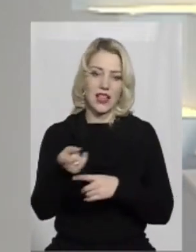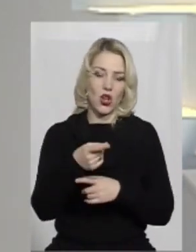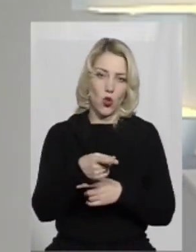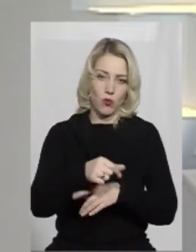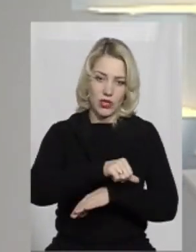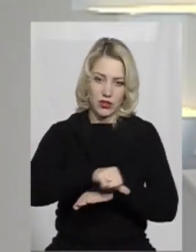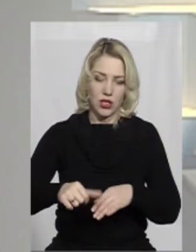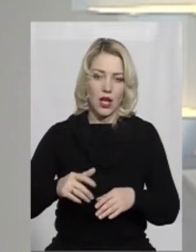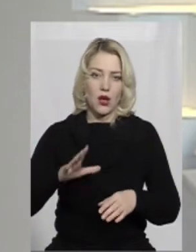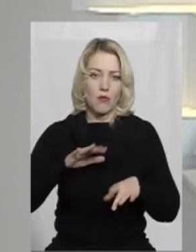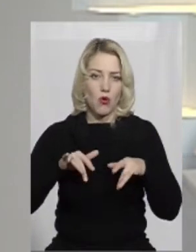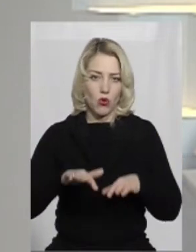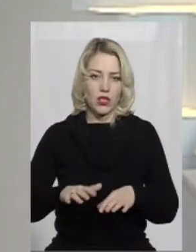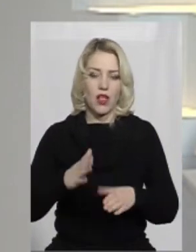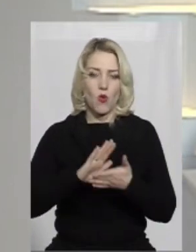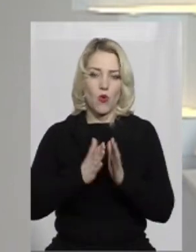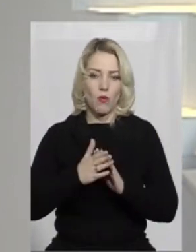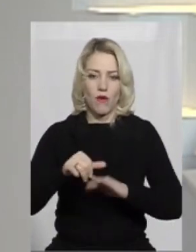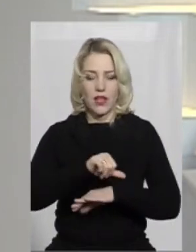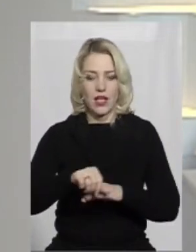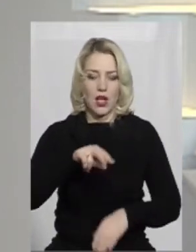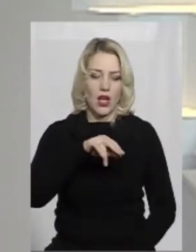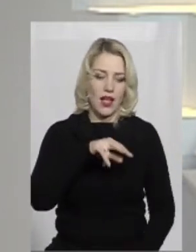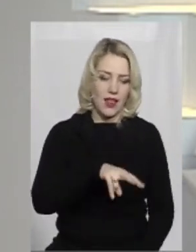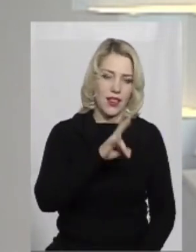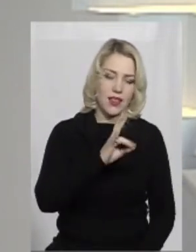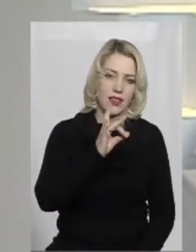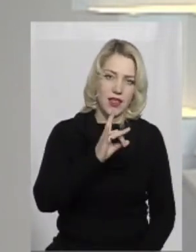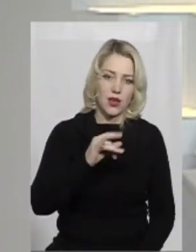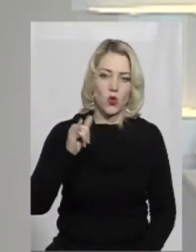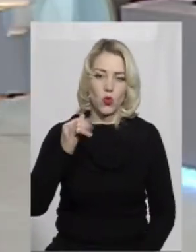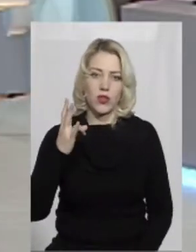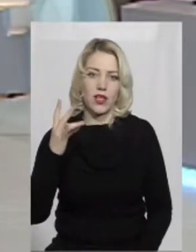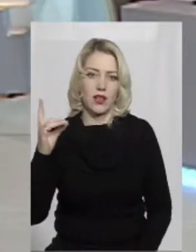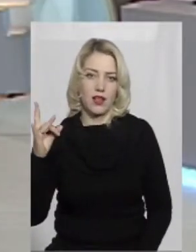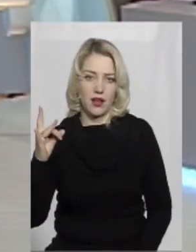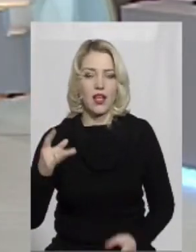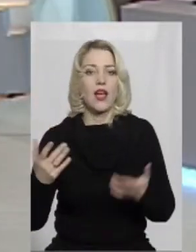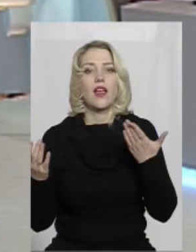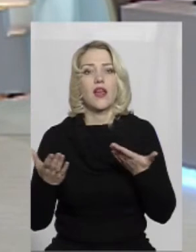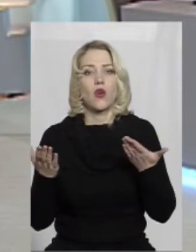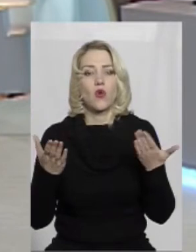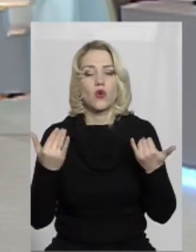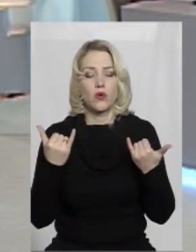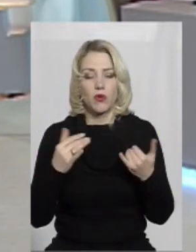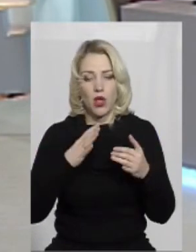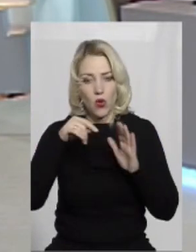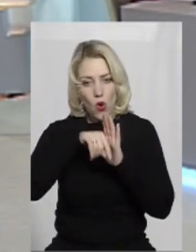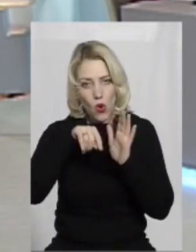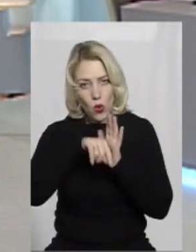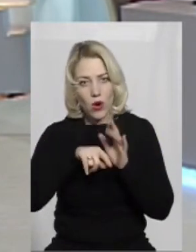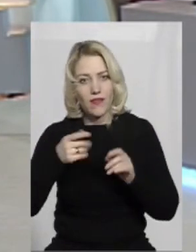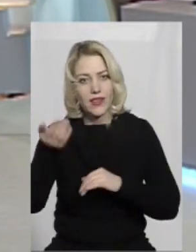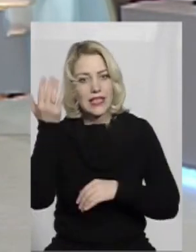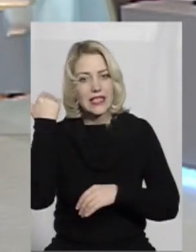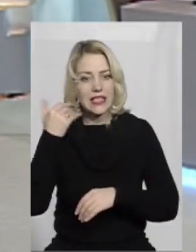Тернопільщиною, проходила умовна межа між УНР та УНР. Пане Юрію, якою була роль цих земель у